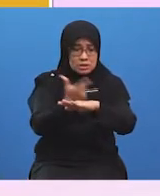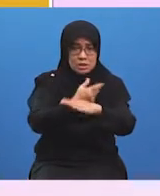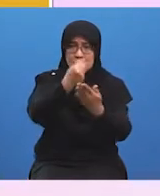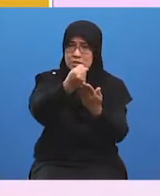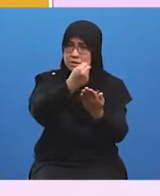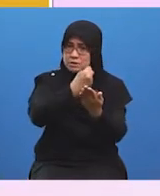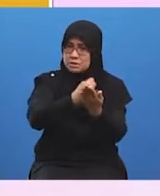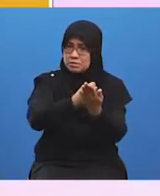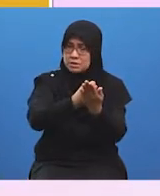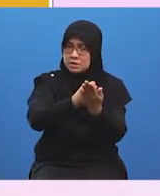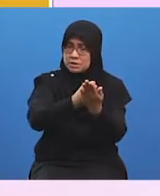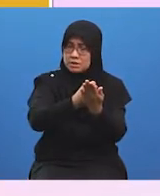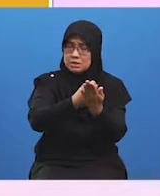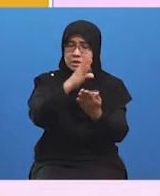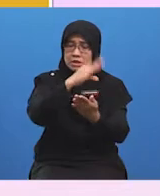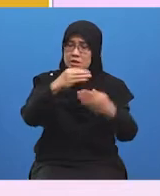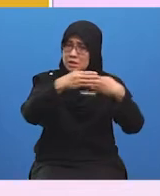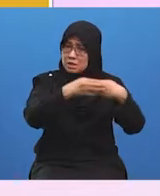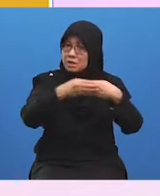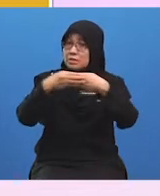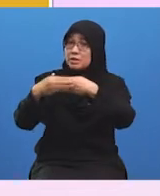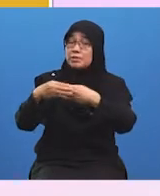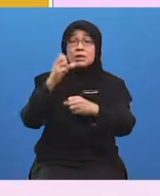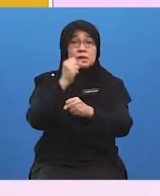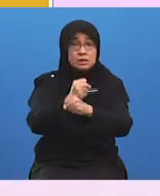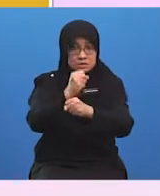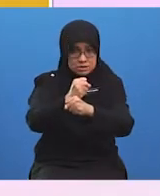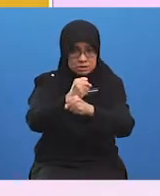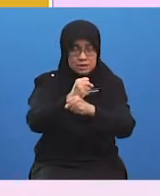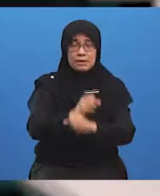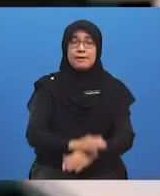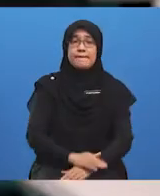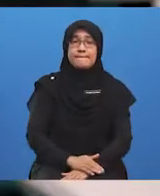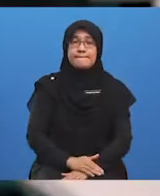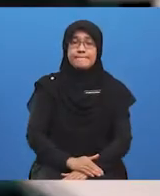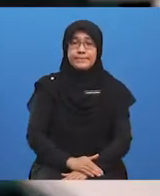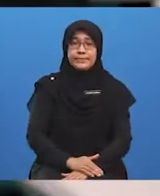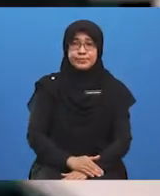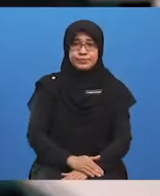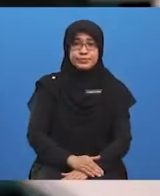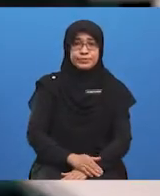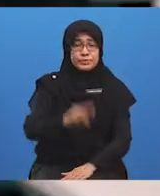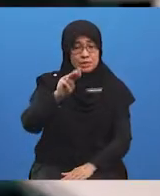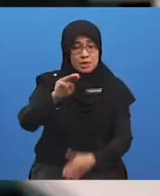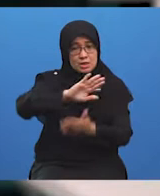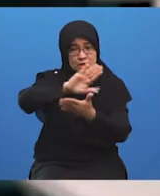serta bimbingan kerja dan pengurusan. Pelajar-pelajar semua,